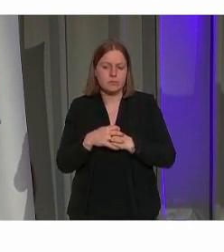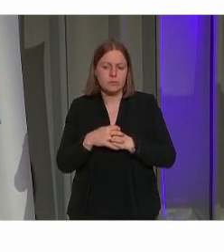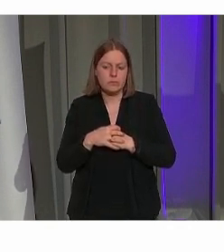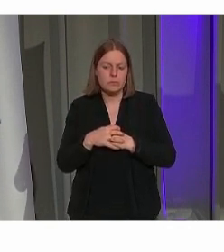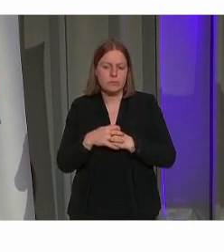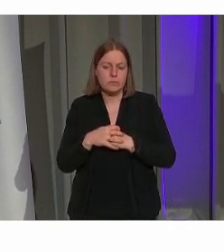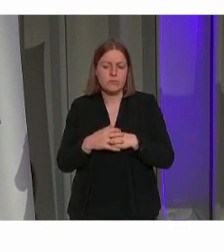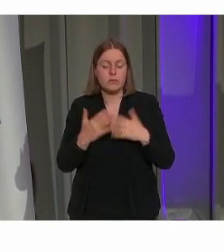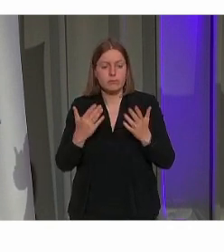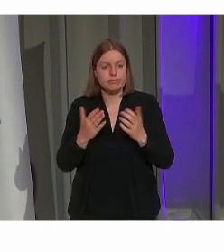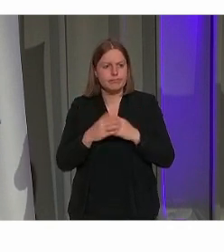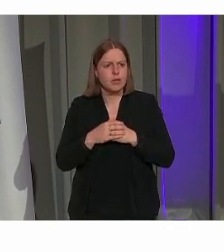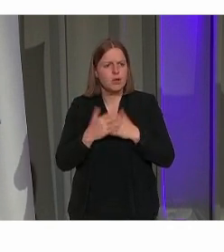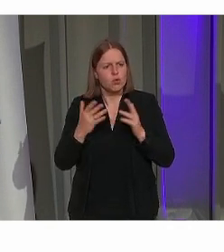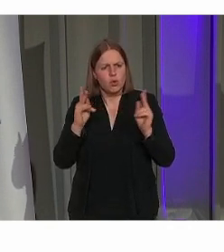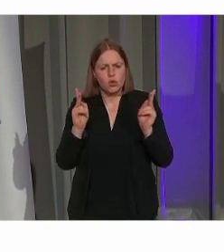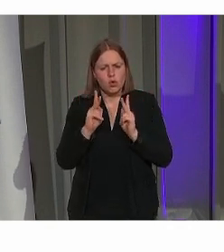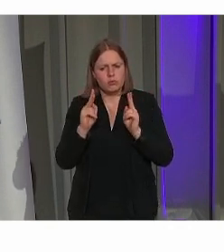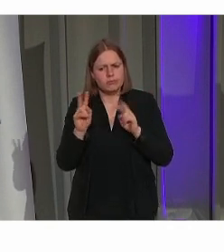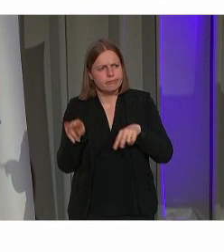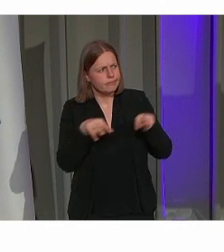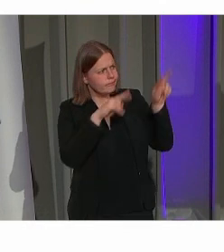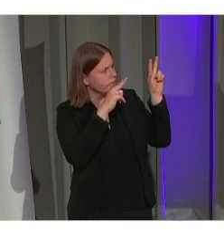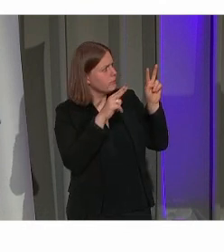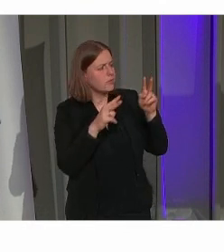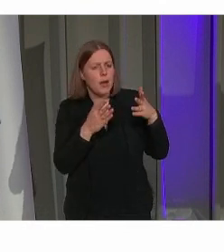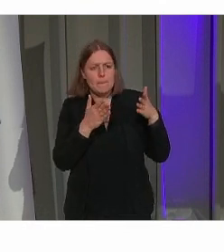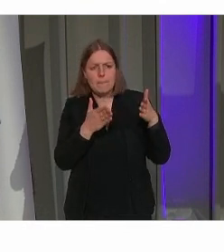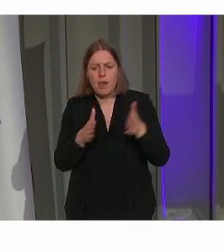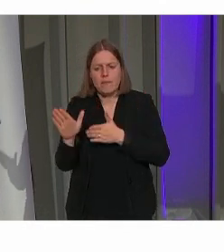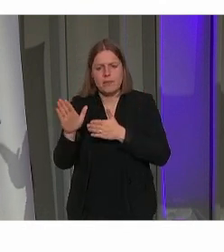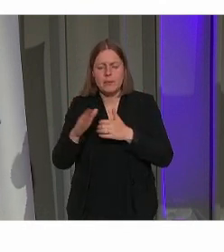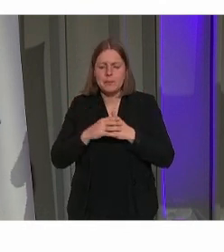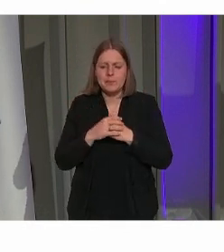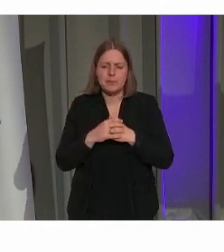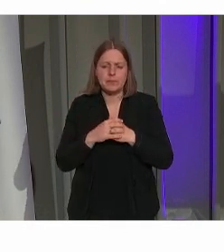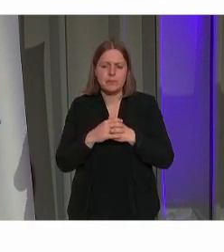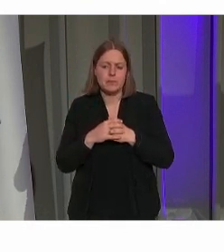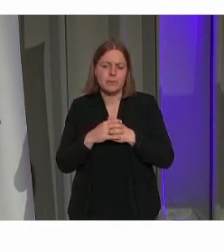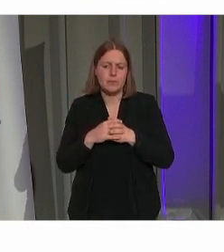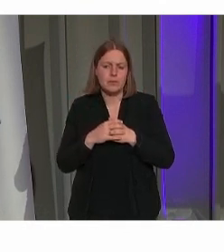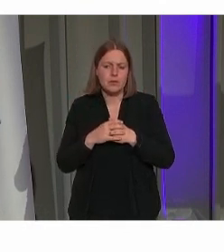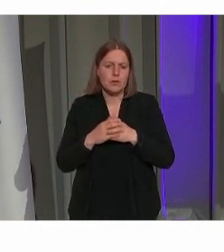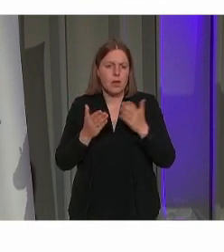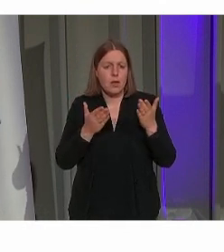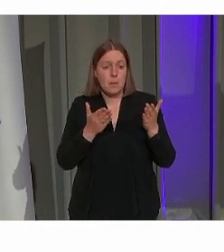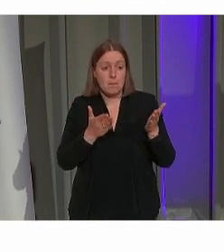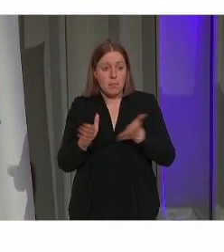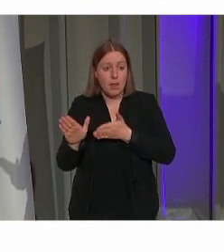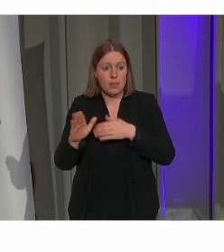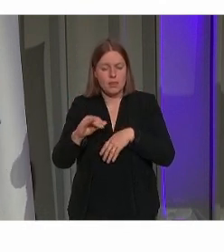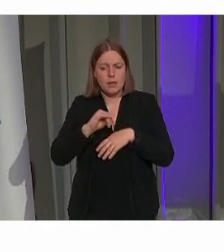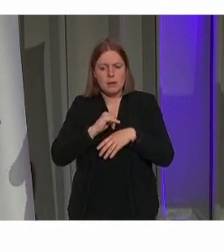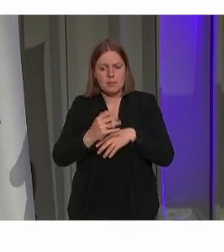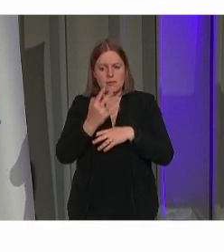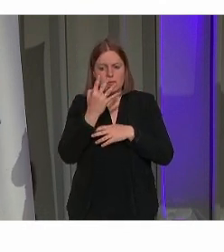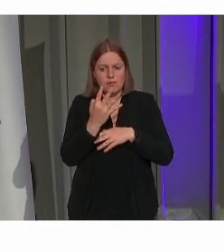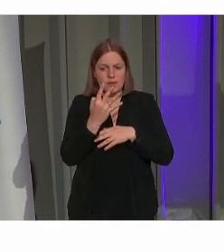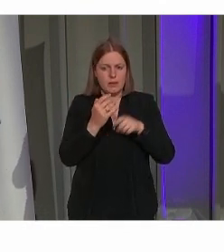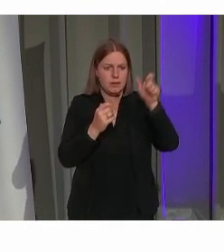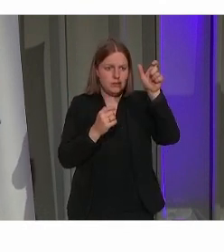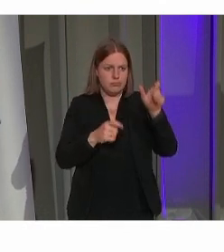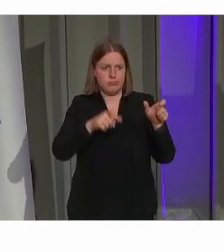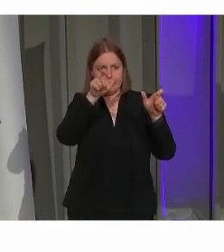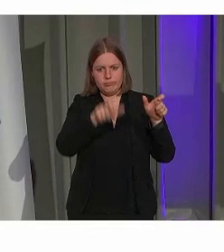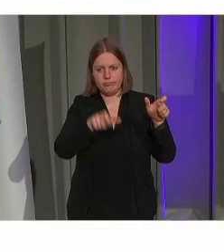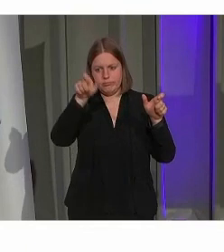Voilà. Dan gaan we eventjes naar het plan. Het plan bestaat uit vier werven en vier